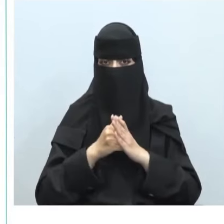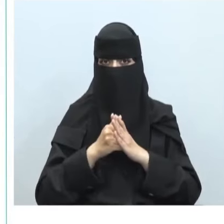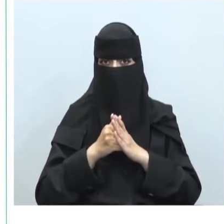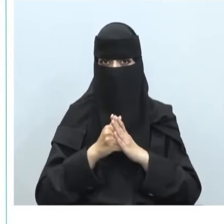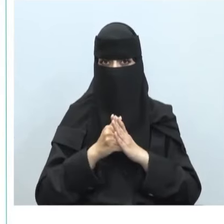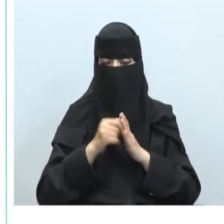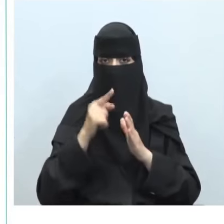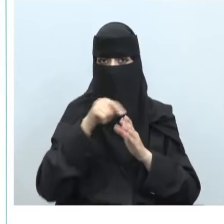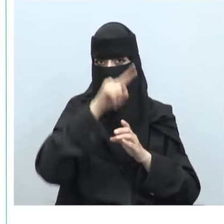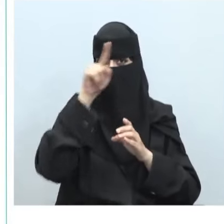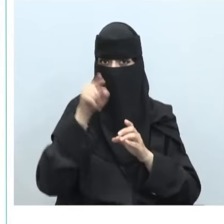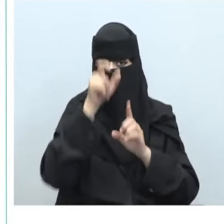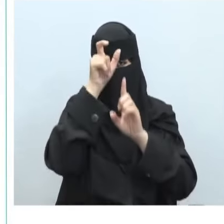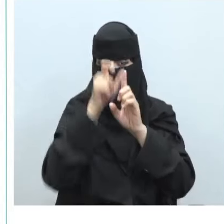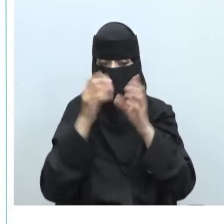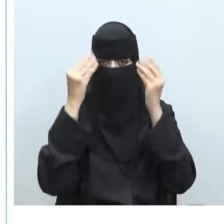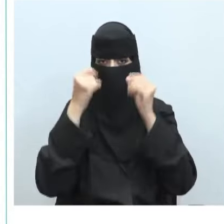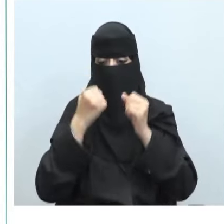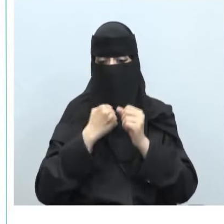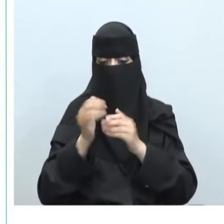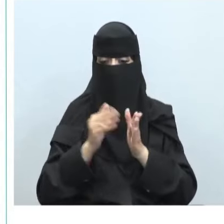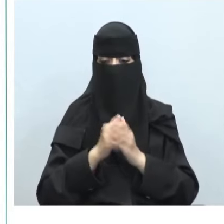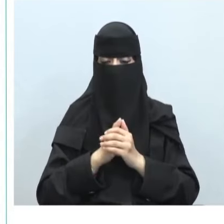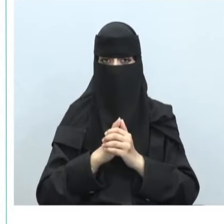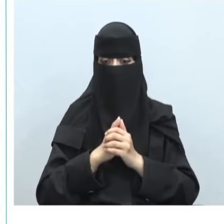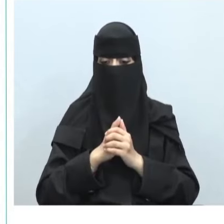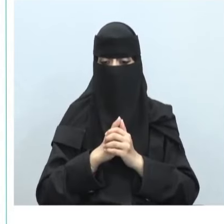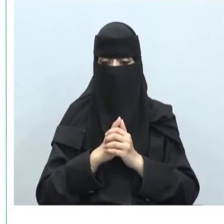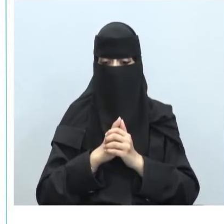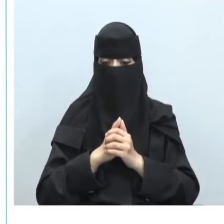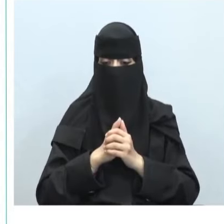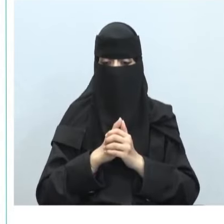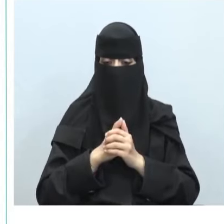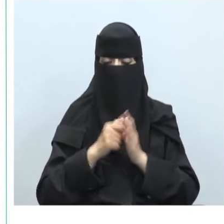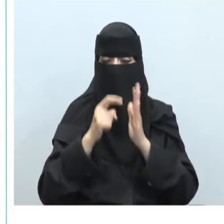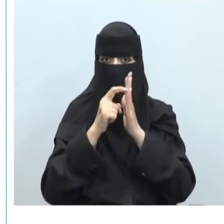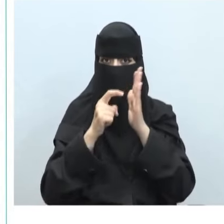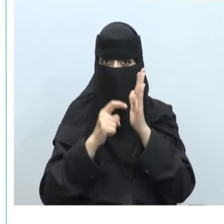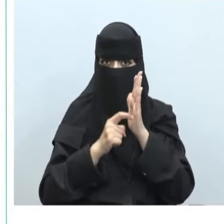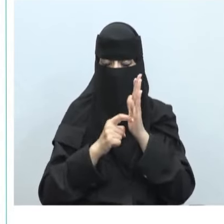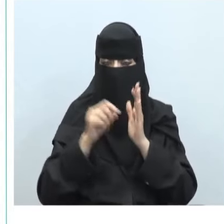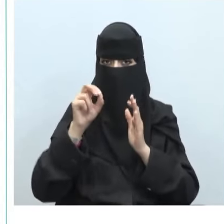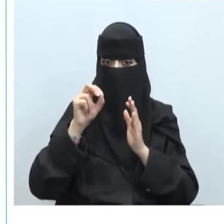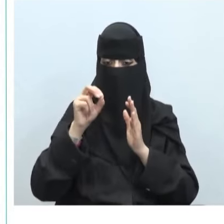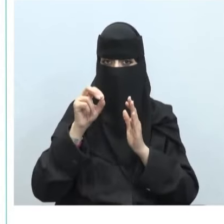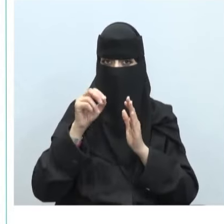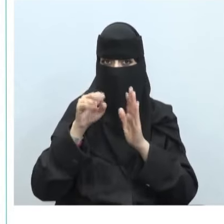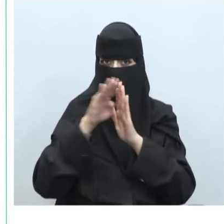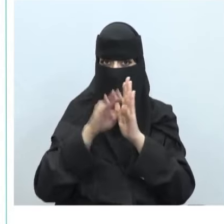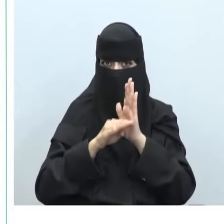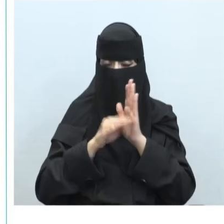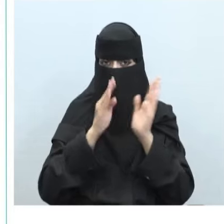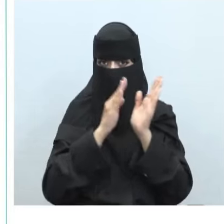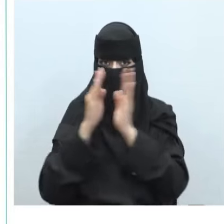البيانات الشخصية للأفراد وخصوصيتها في الفقرة التاسعة ينظم